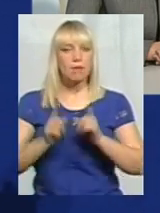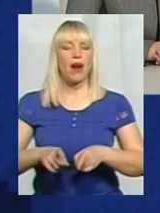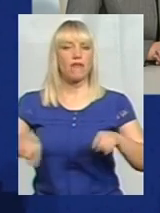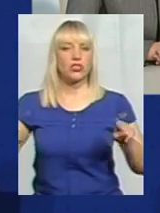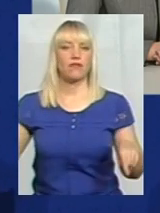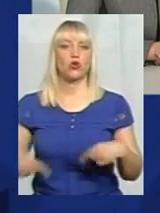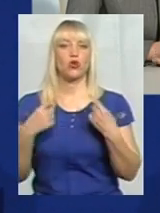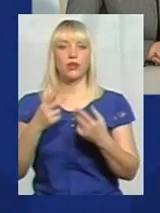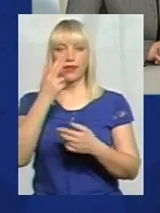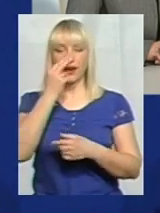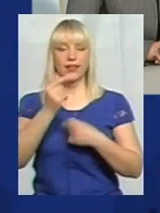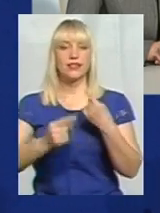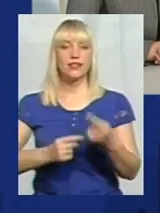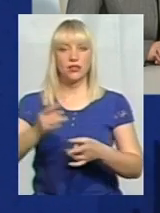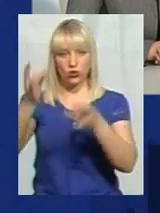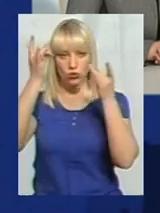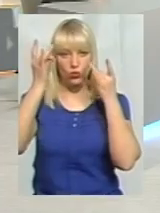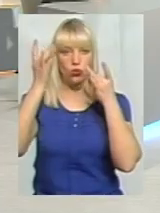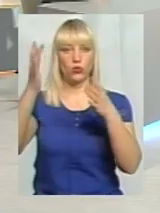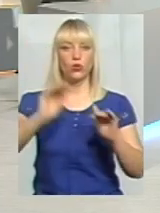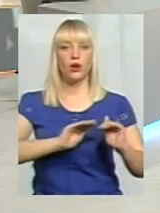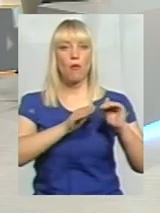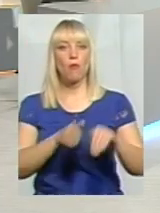традиційної культури поділля.